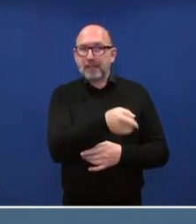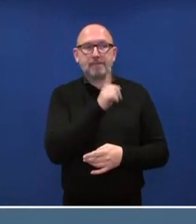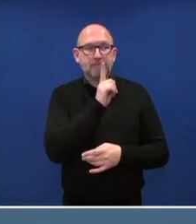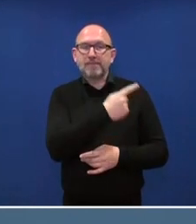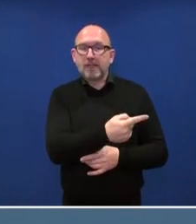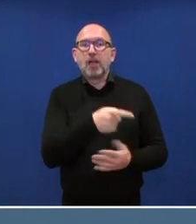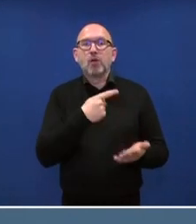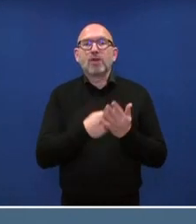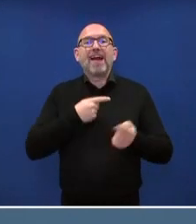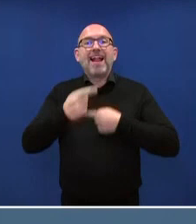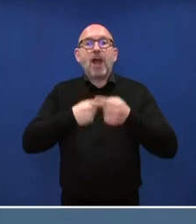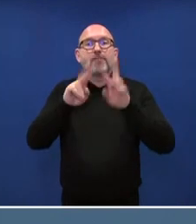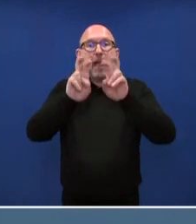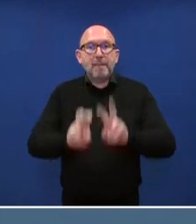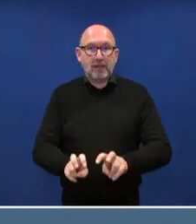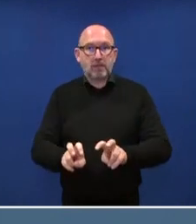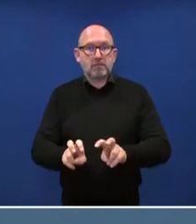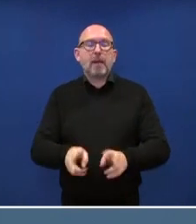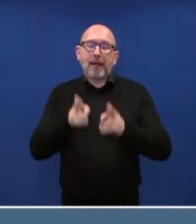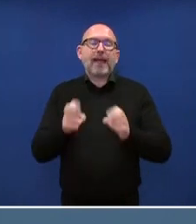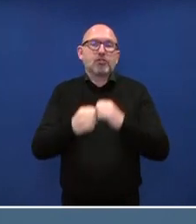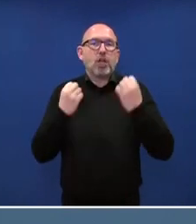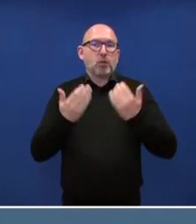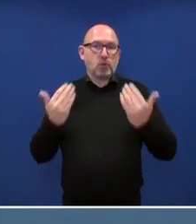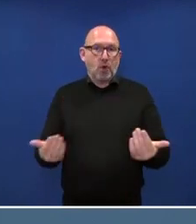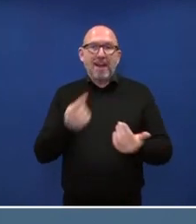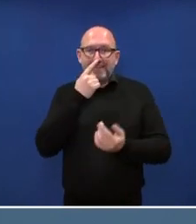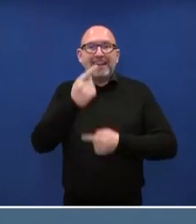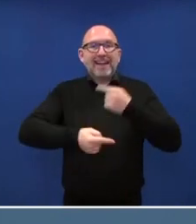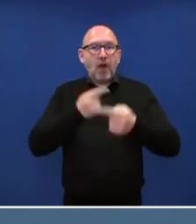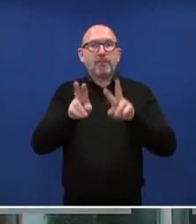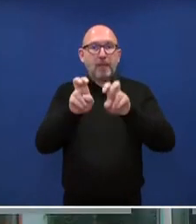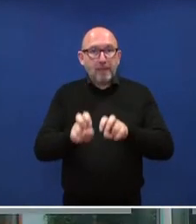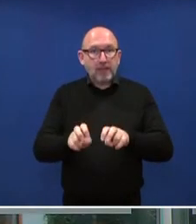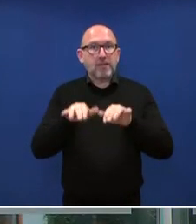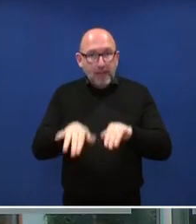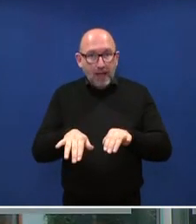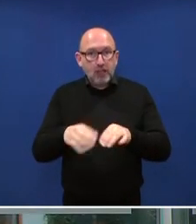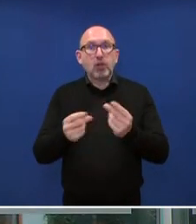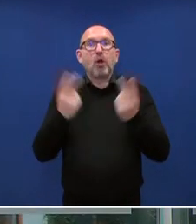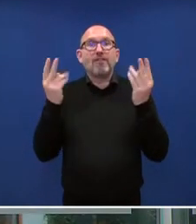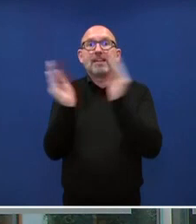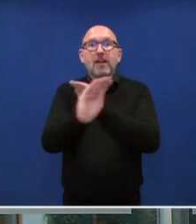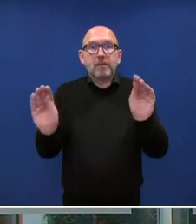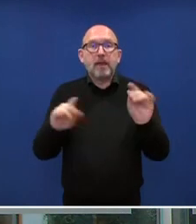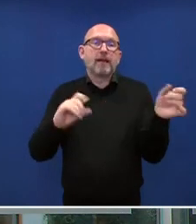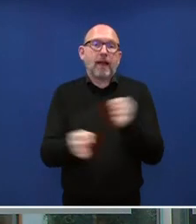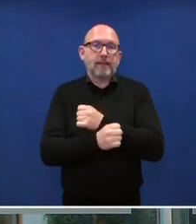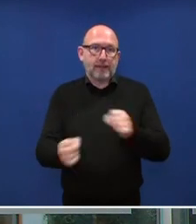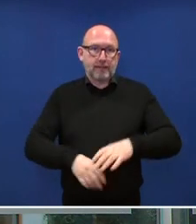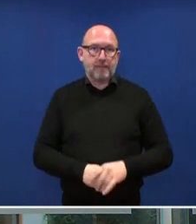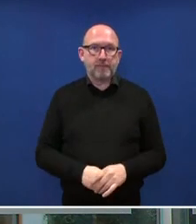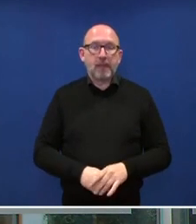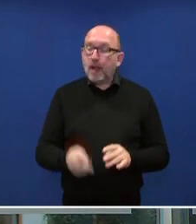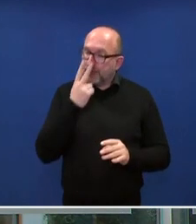können, weil es laufende Ermittlungen sind. Und das ist eben in unserem Rechtsstaat so, dass wir da aus laufenden Ermittlungen nichts verkünden können. Aber Sie sehen ja an dem Fall, dass wir